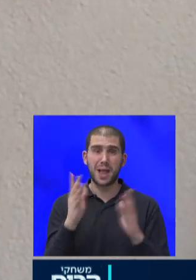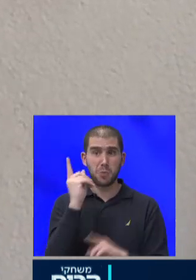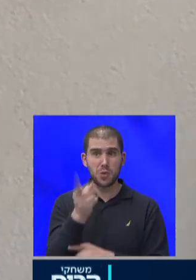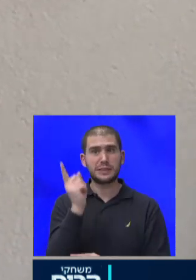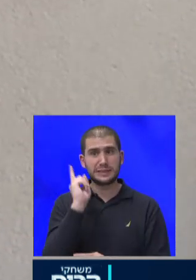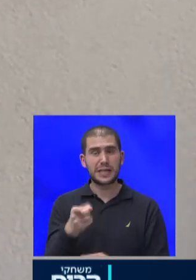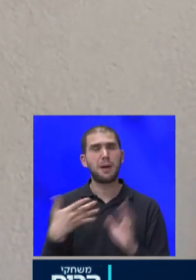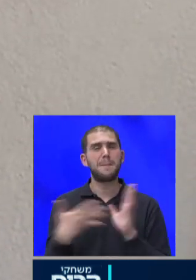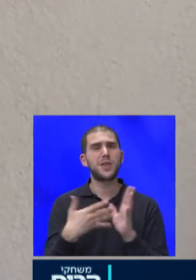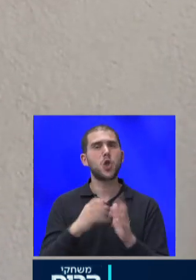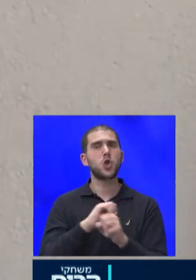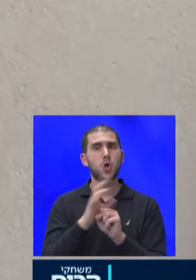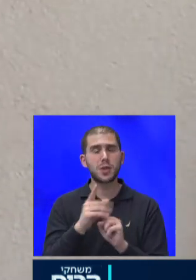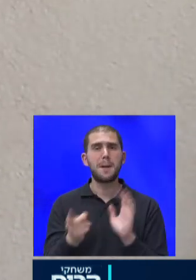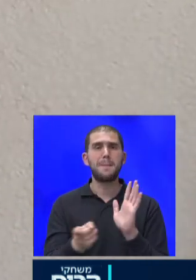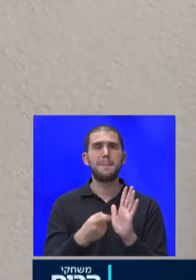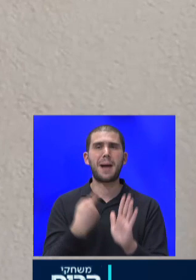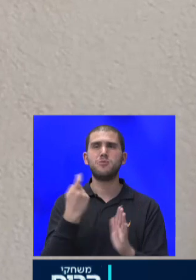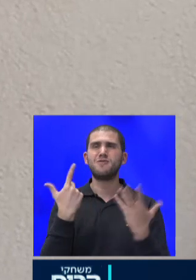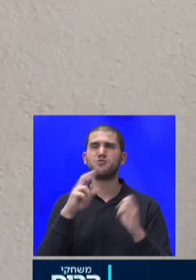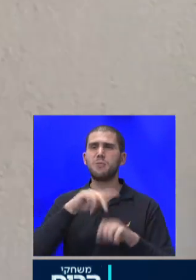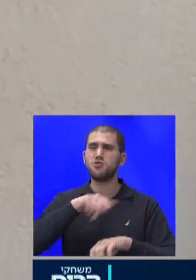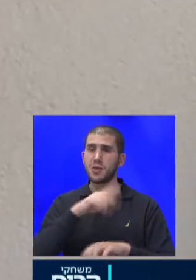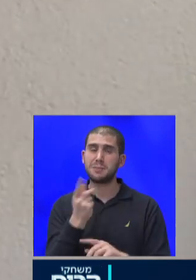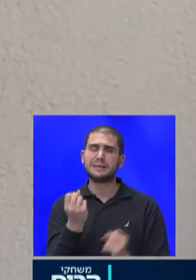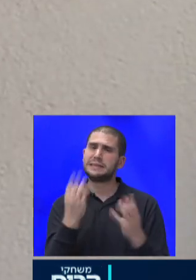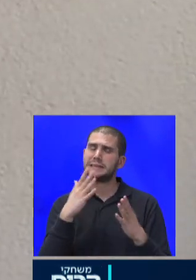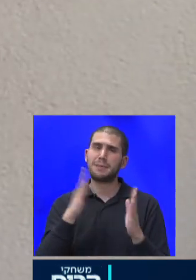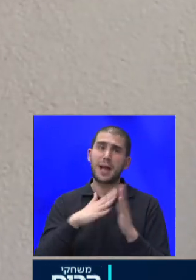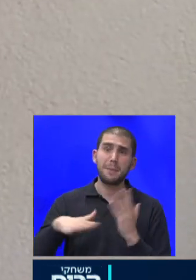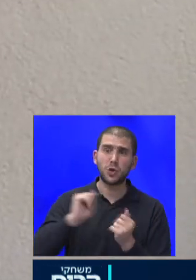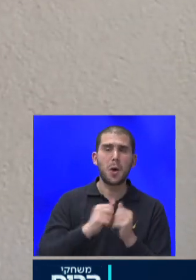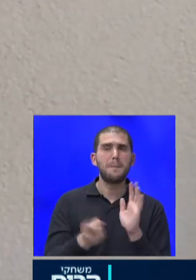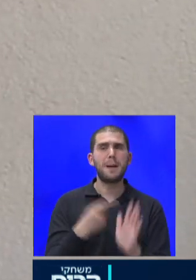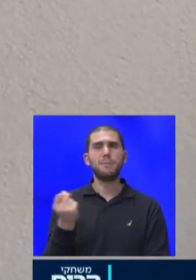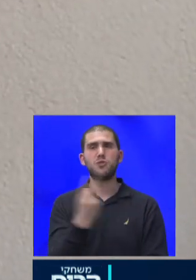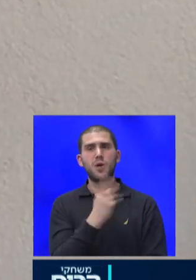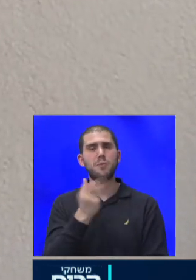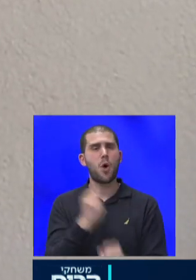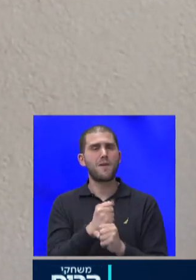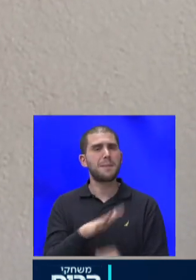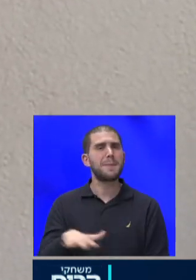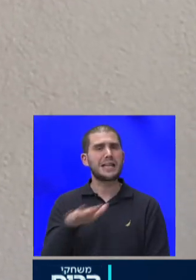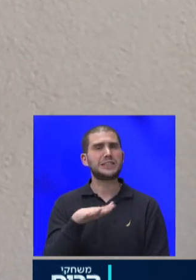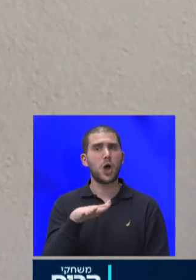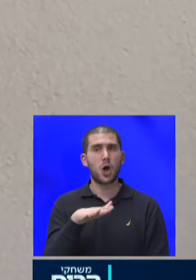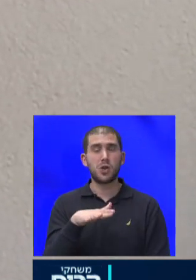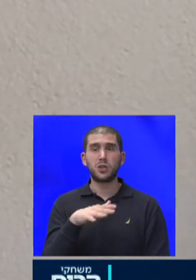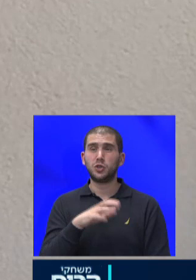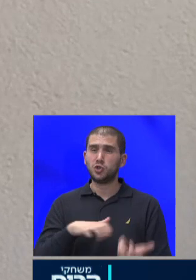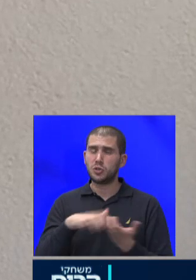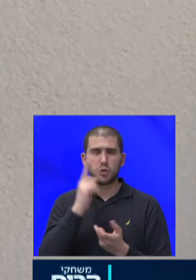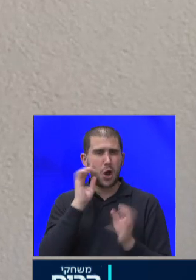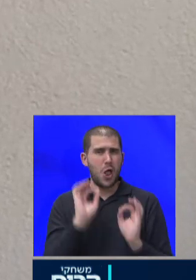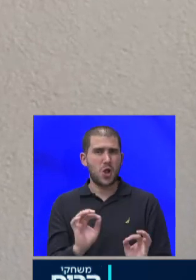פעם בשבעים ושתיים שעות אם הם סתם גרים באזור, ופעם בשבוע אם הם עובדים באזור. השיבוש הלא הגיוני הזה בחיי היום יום